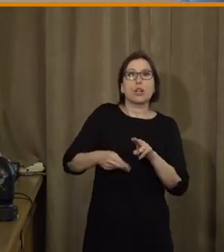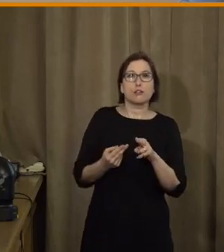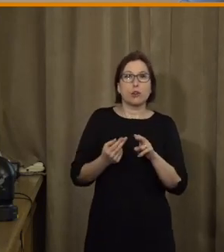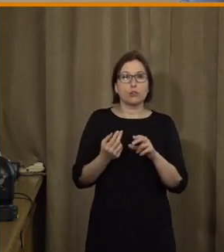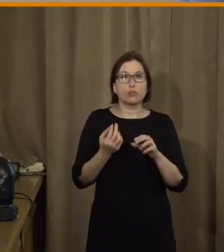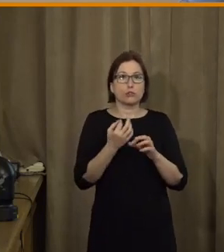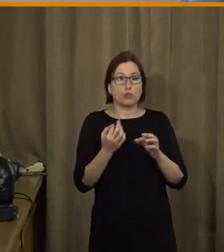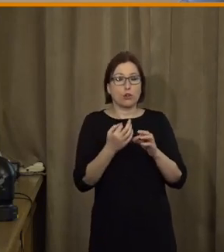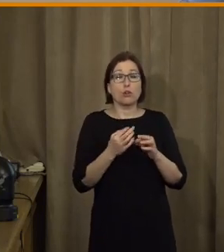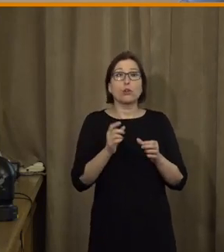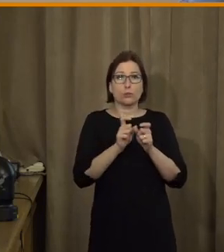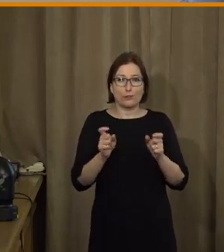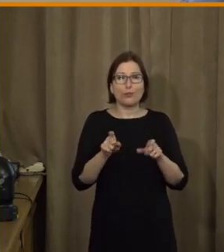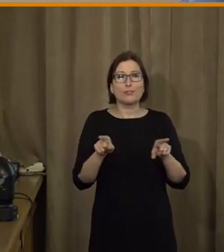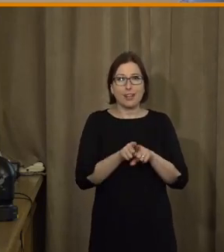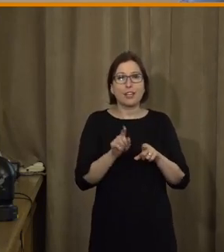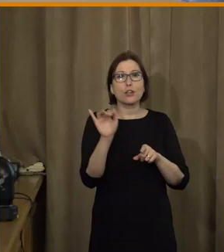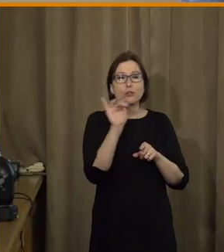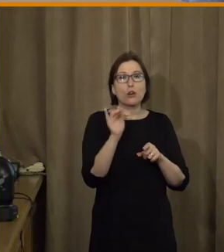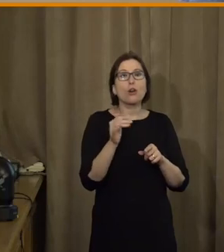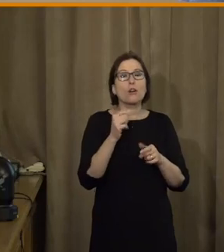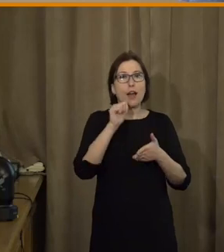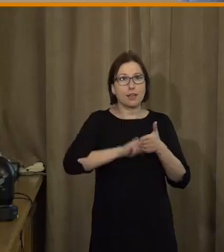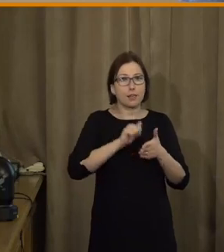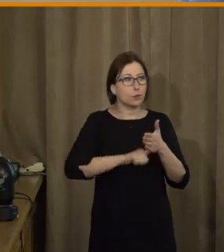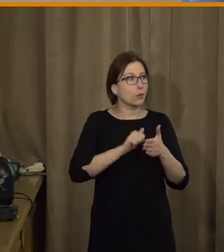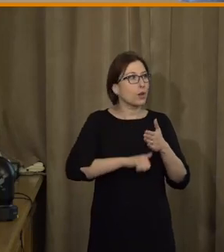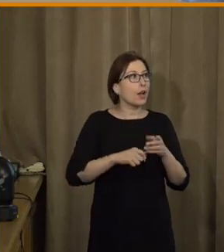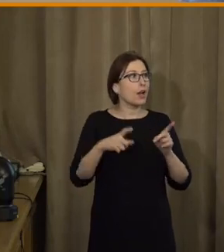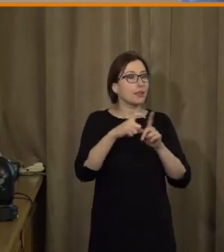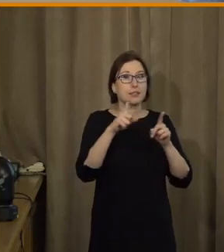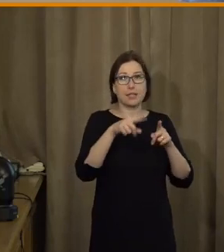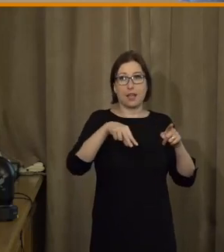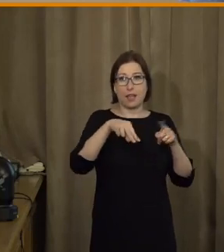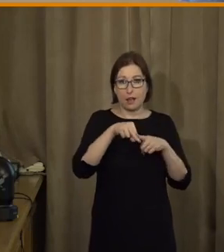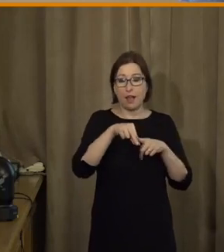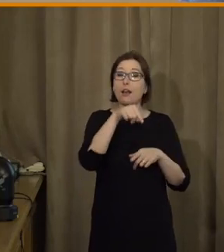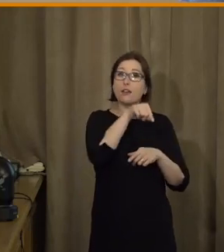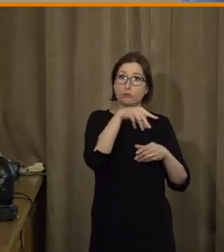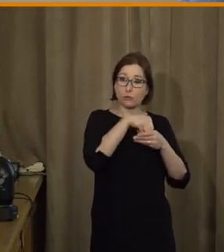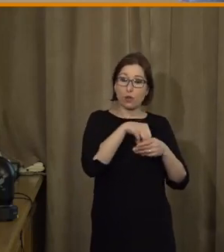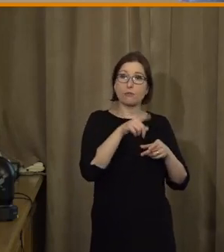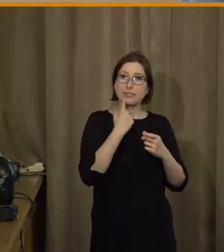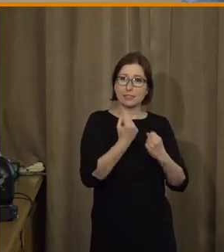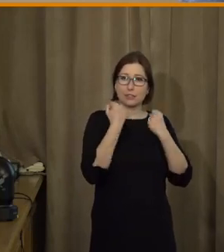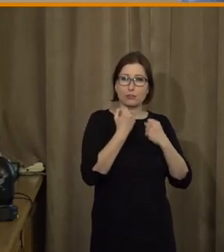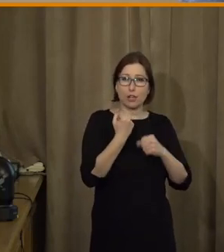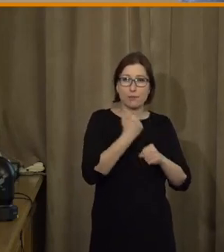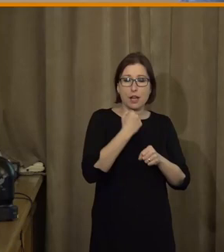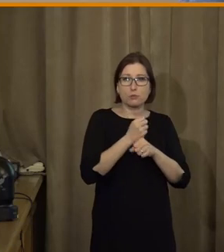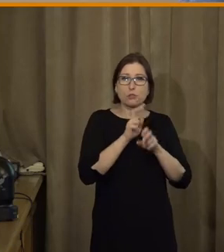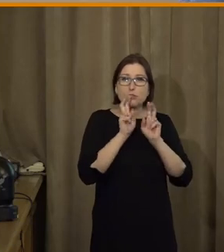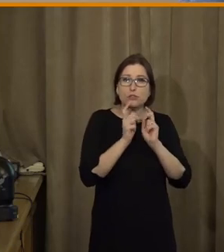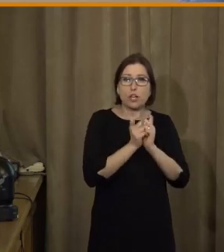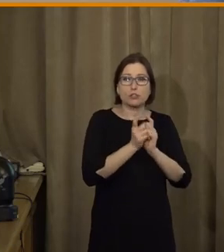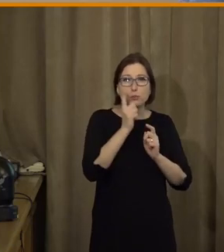protože samozřejmě je to i teda velký úkol pro digitální informační agenturu, já jich vůbec nezávidím, protože je tam tolik věcí, co řešit,